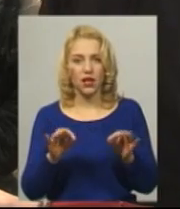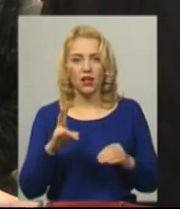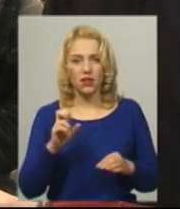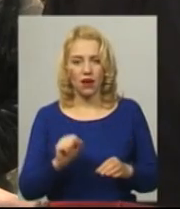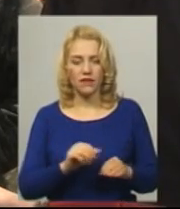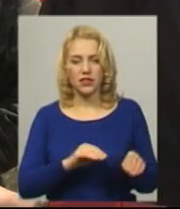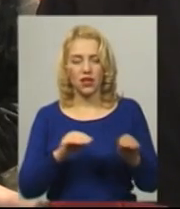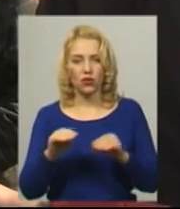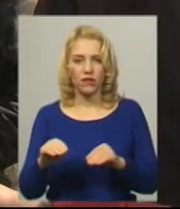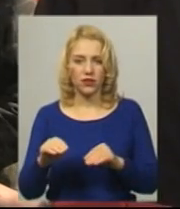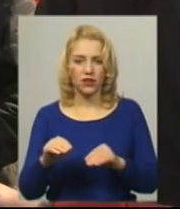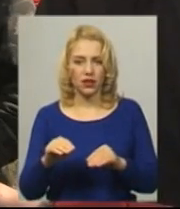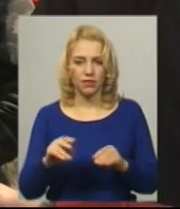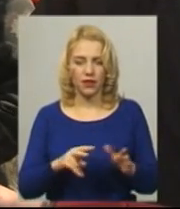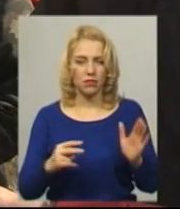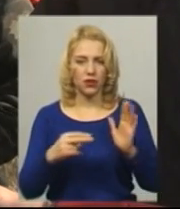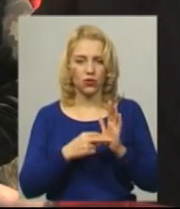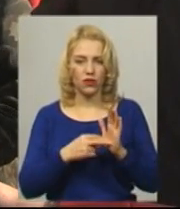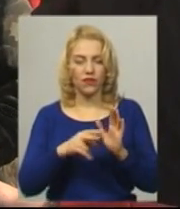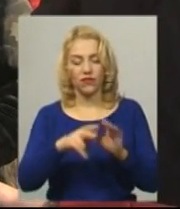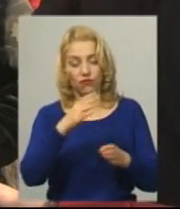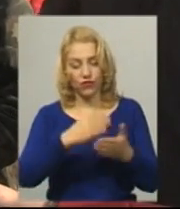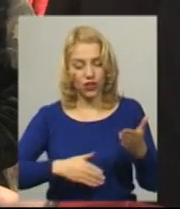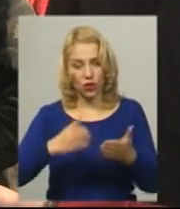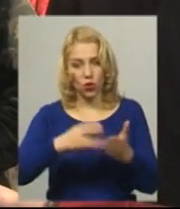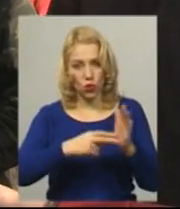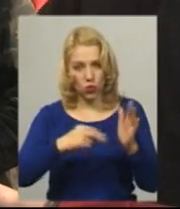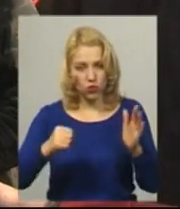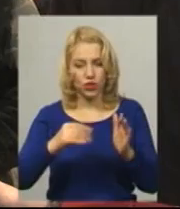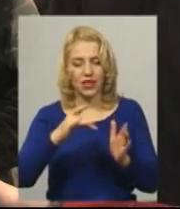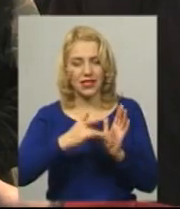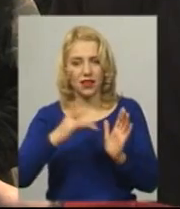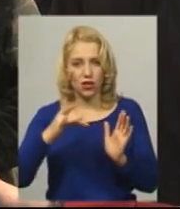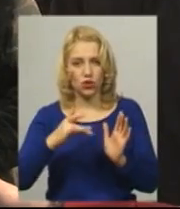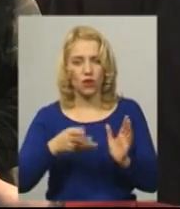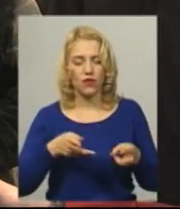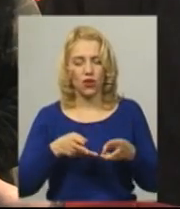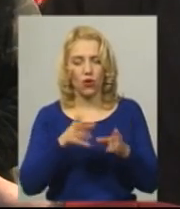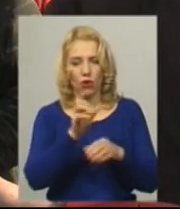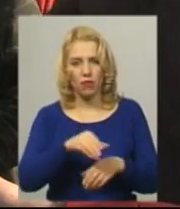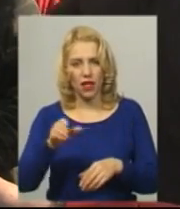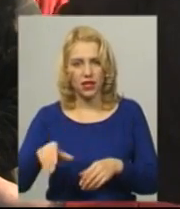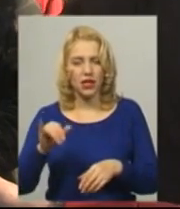відключення від централізованого опалення і встановлення індивідуальних приладів для